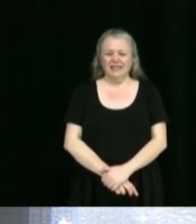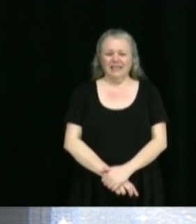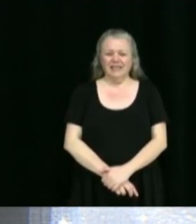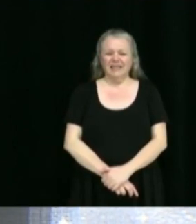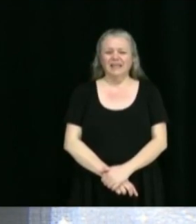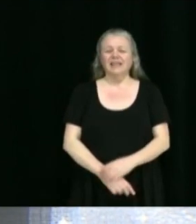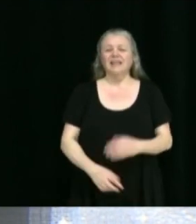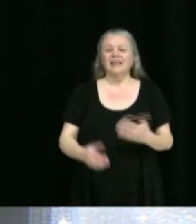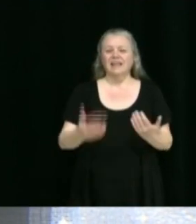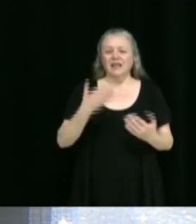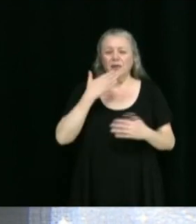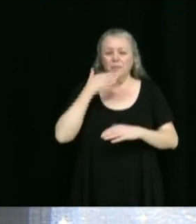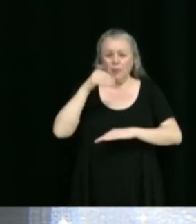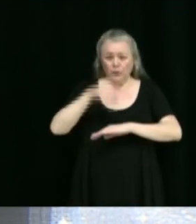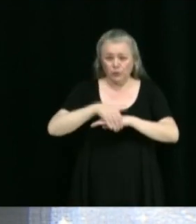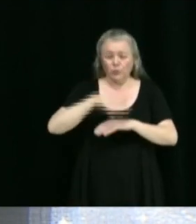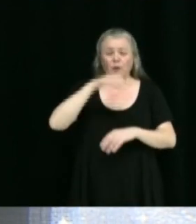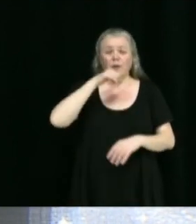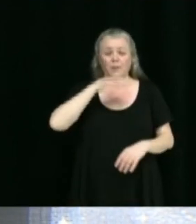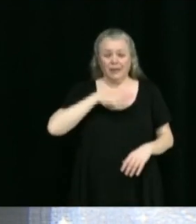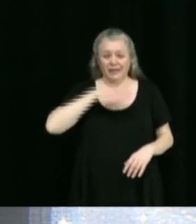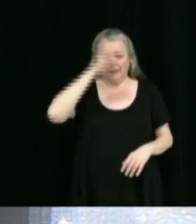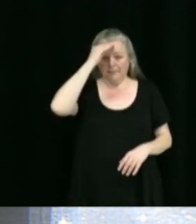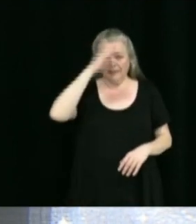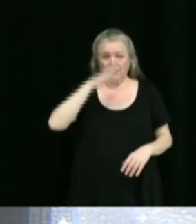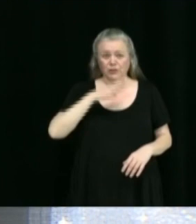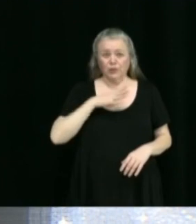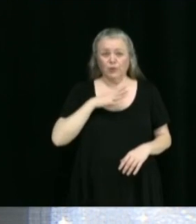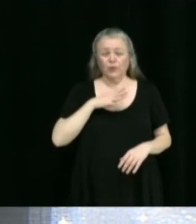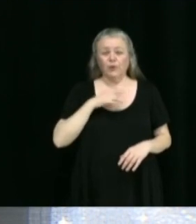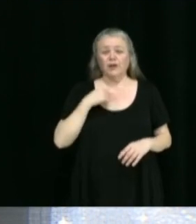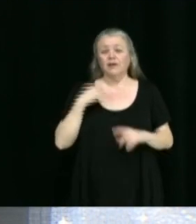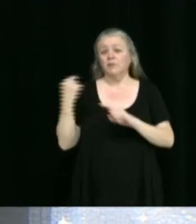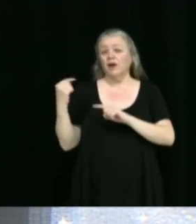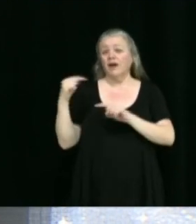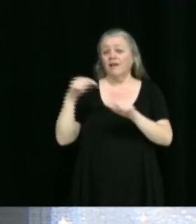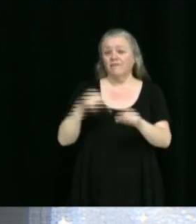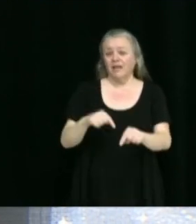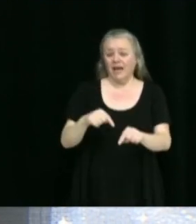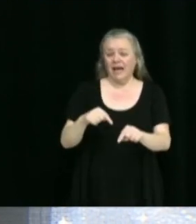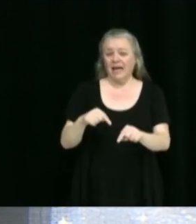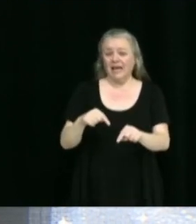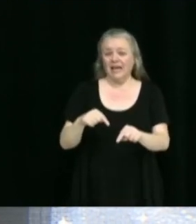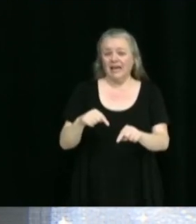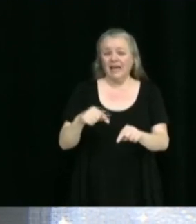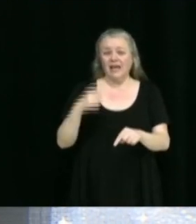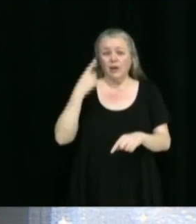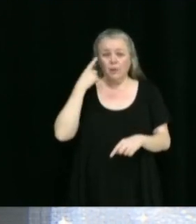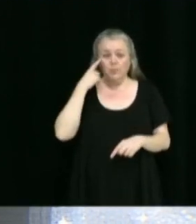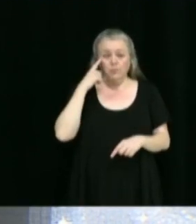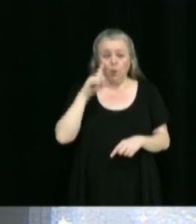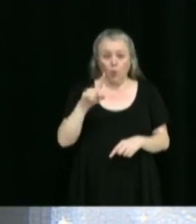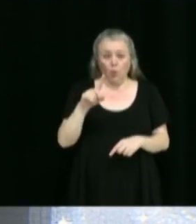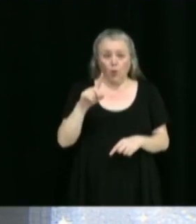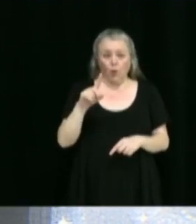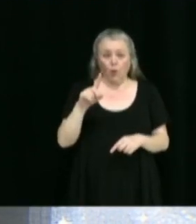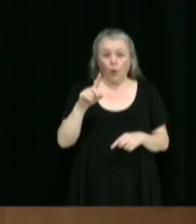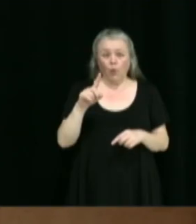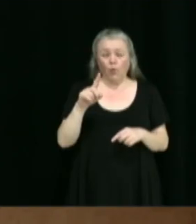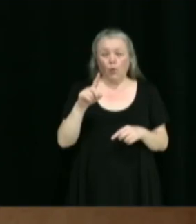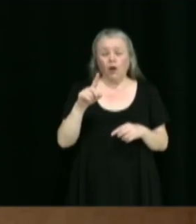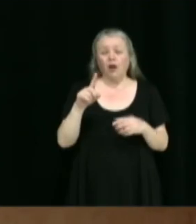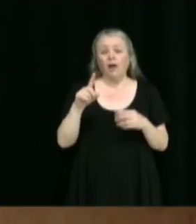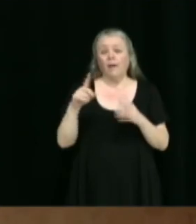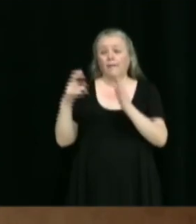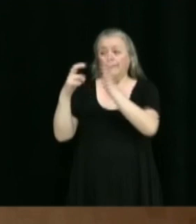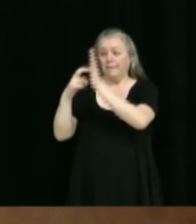Bonsoir, Mesdames. Bonsoir, Messieurs. Nous sommes ici ce soir pour vous remettre une pétition